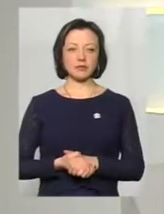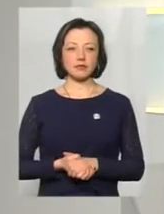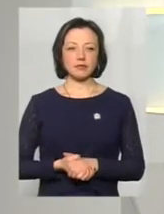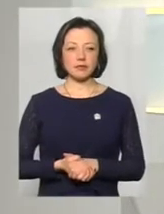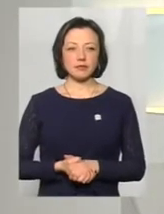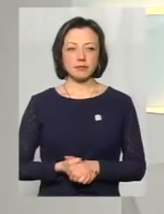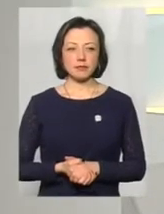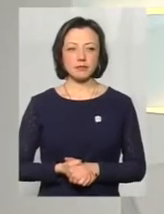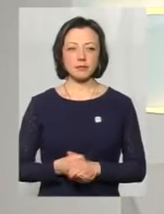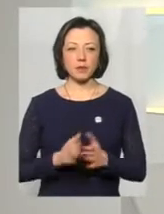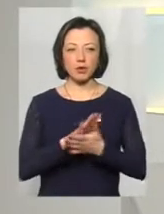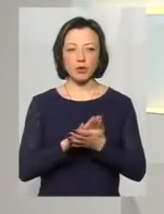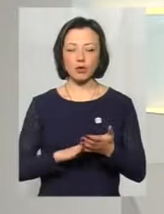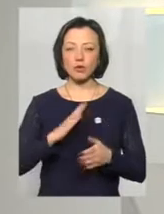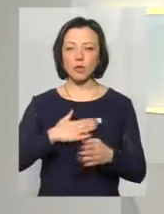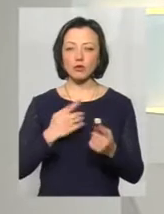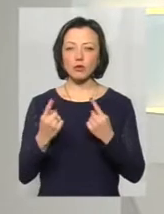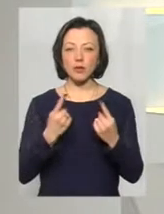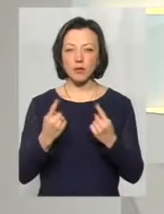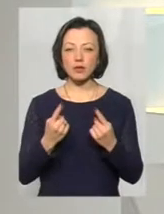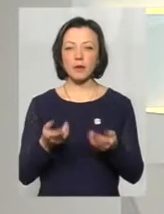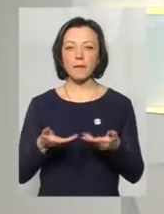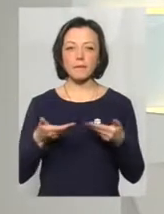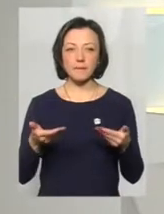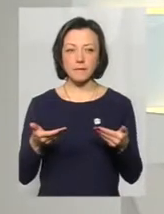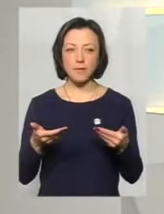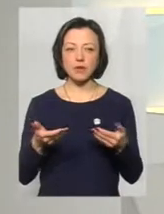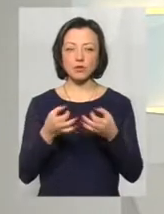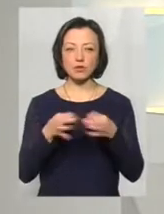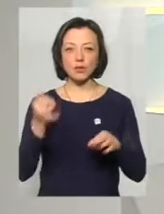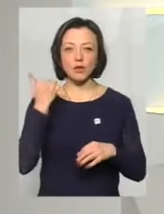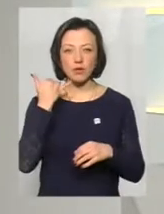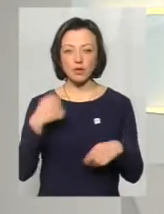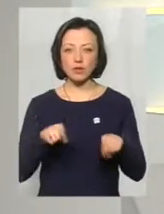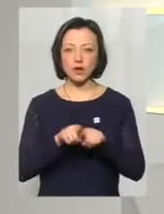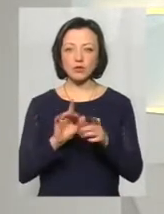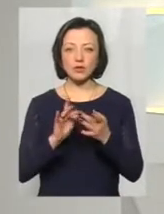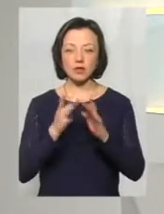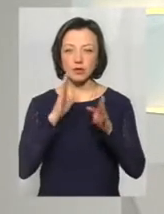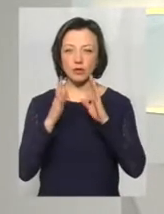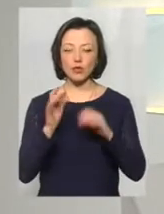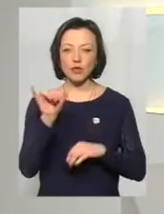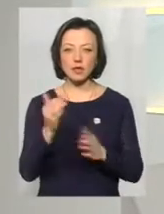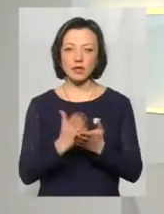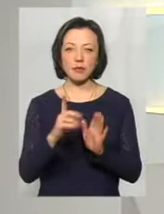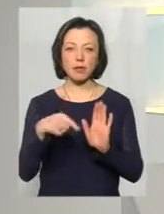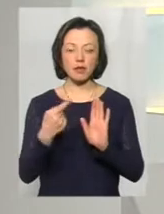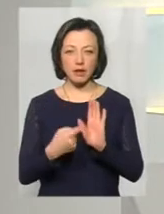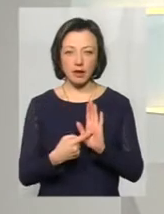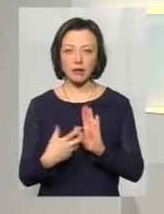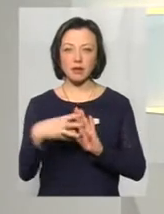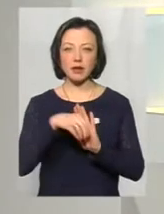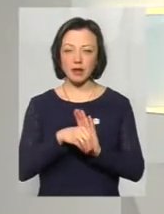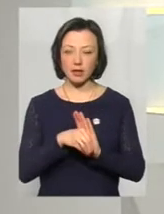Ми продовжуємо нашу розмову. Нагадую, що ми доступні телефоном, а також у соцмережах. Якщо у вас є питання, то